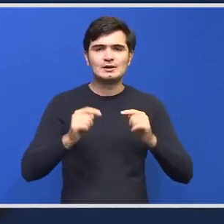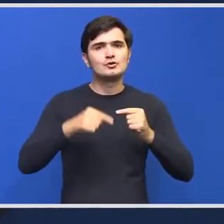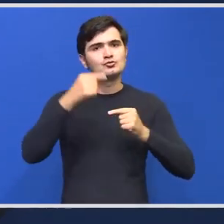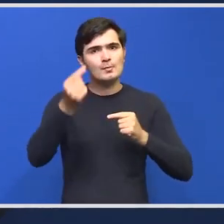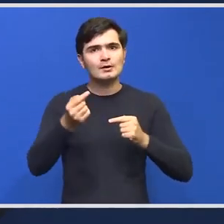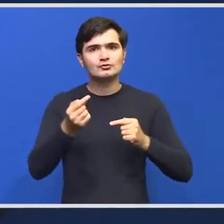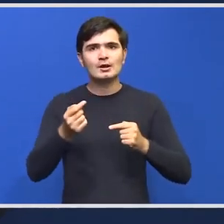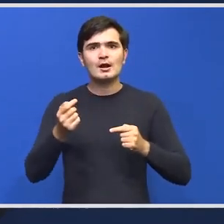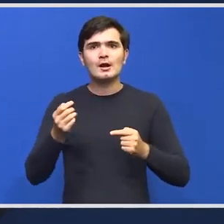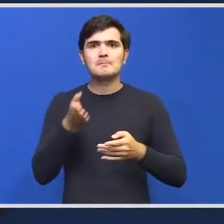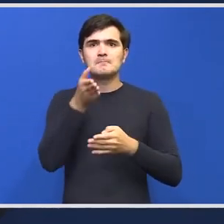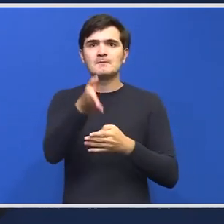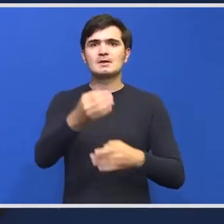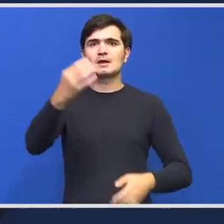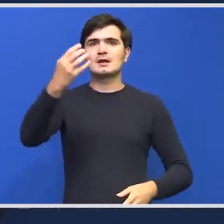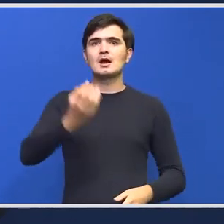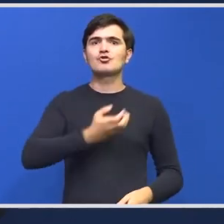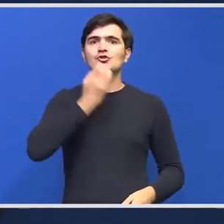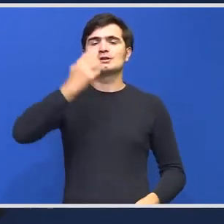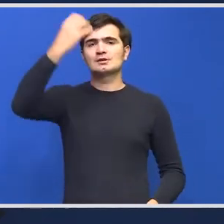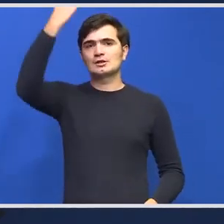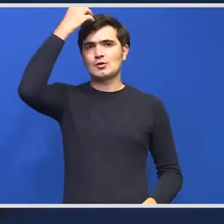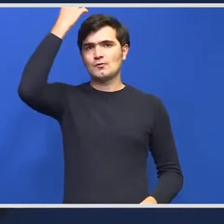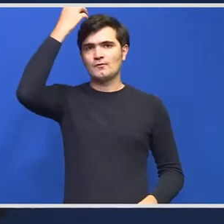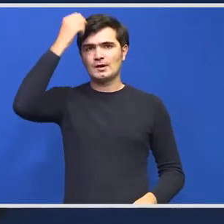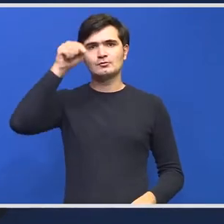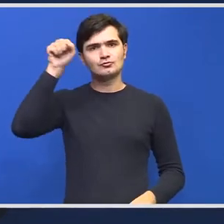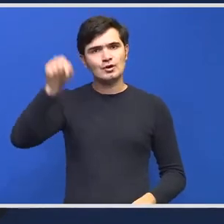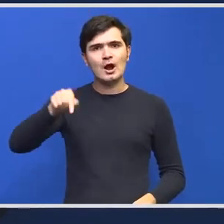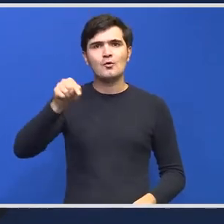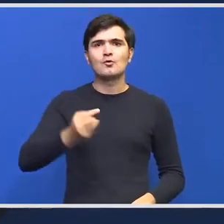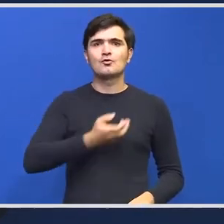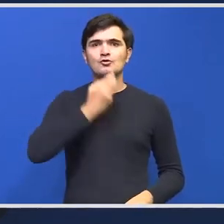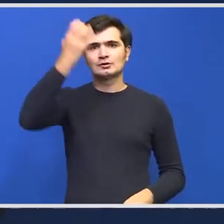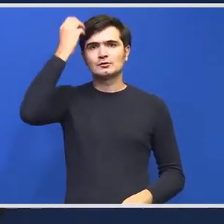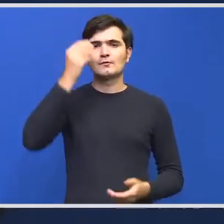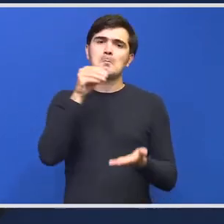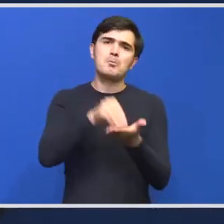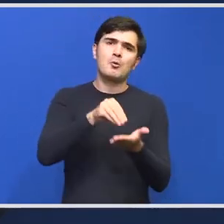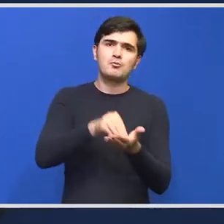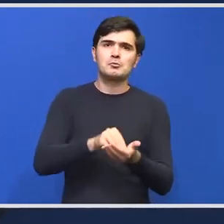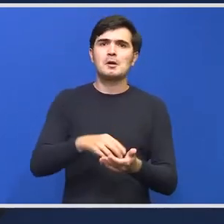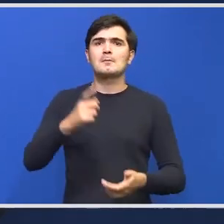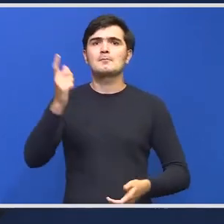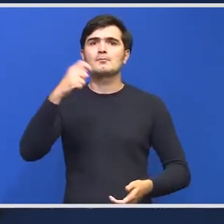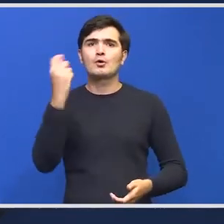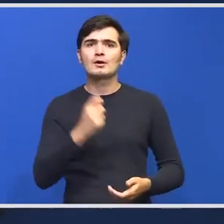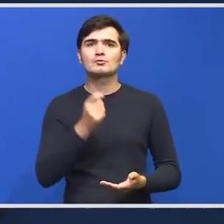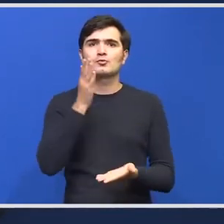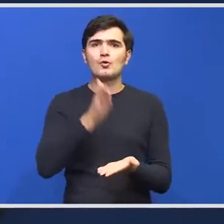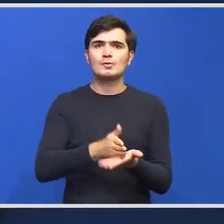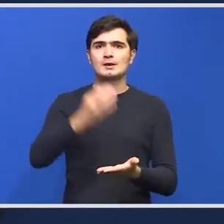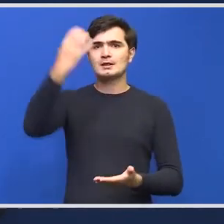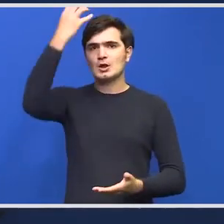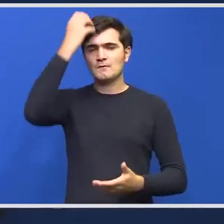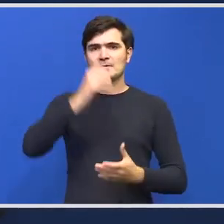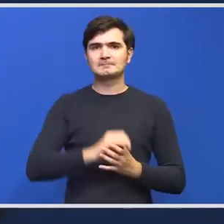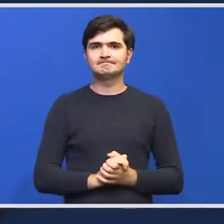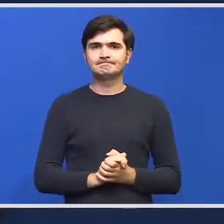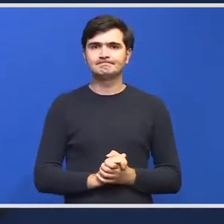vine în ședință de guvern și propune acest proiect de hotărâre de guvern.